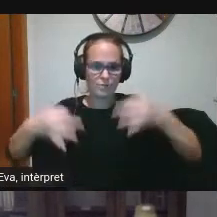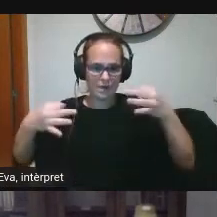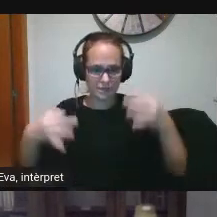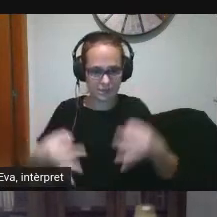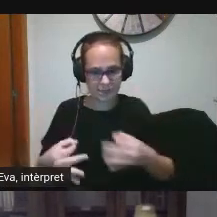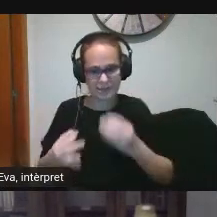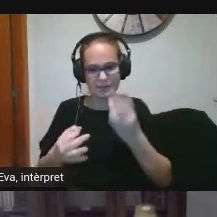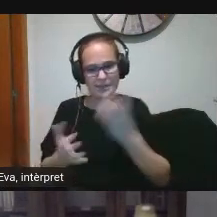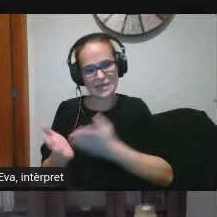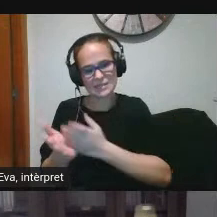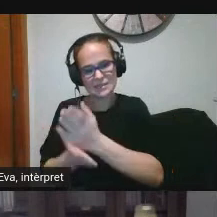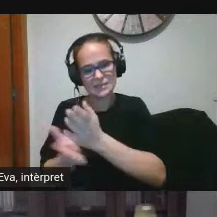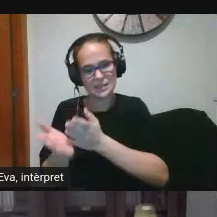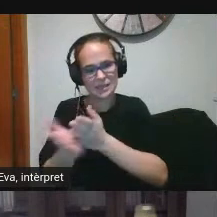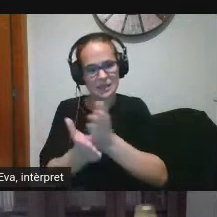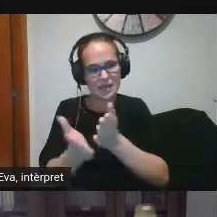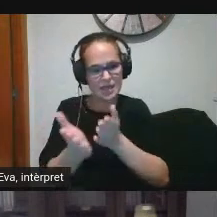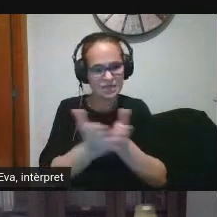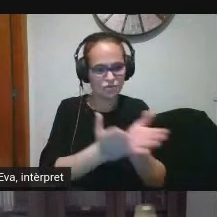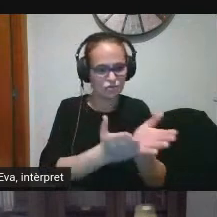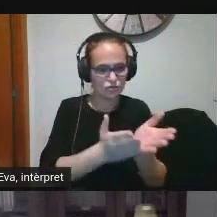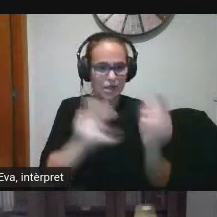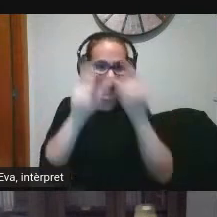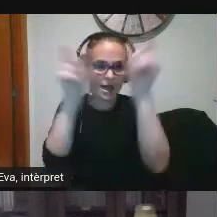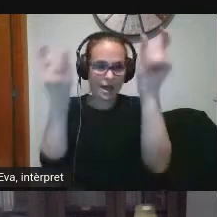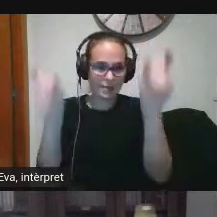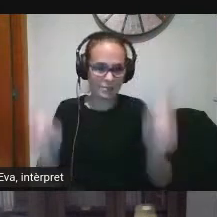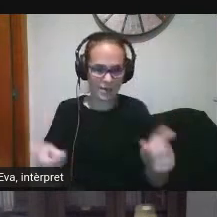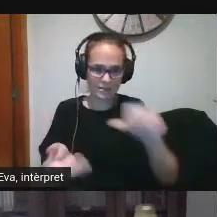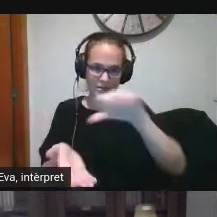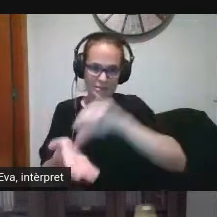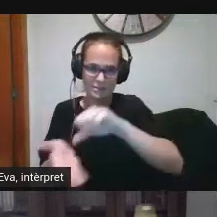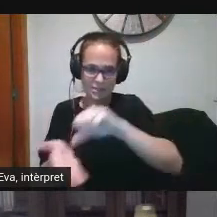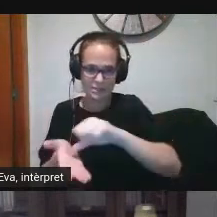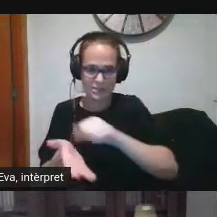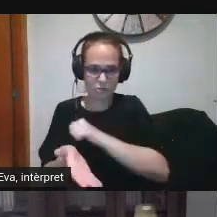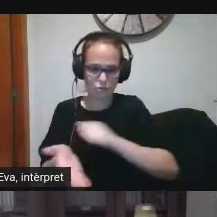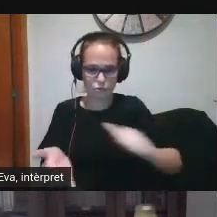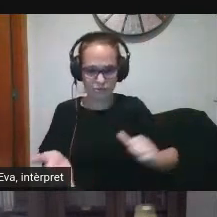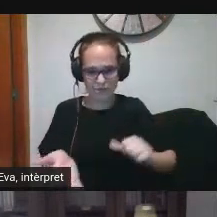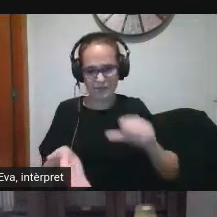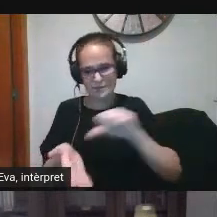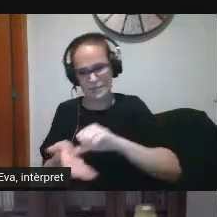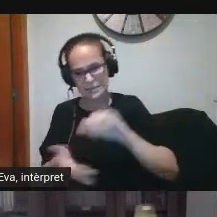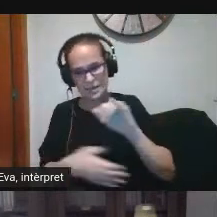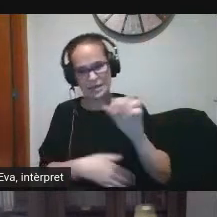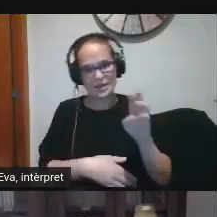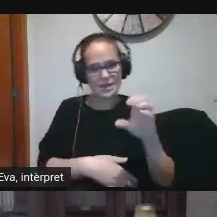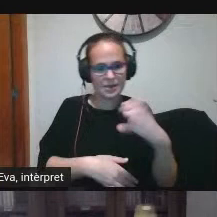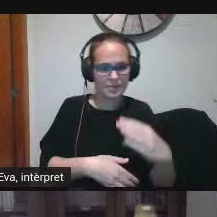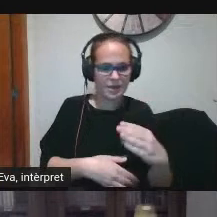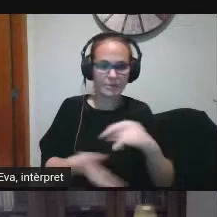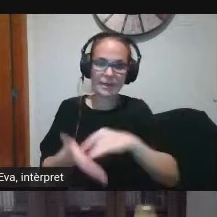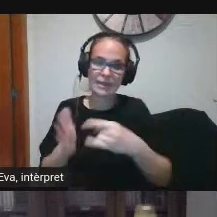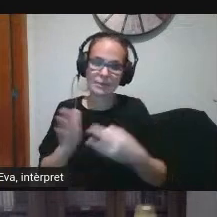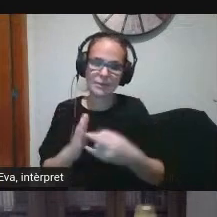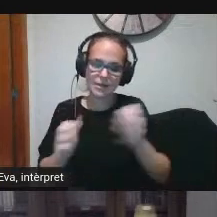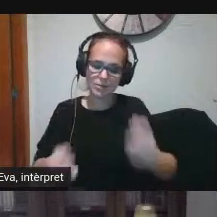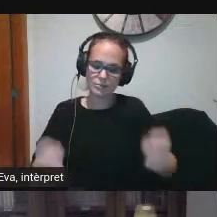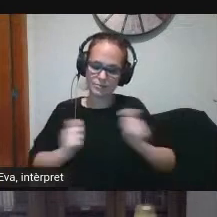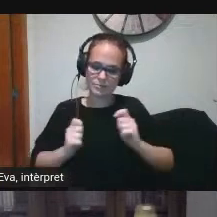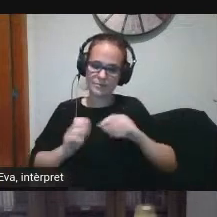el marc de l'autonomia del centre i del TEC el Pla d'Estatègia Digital ens ha de facilitar la